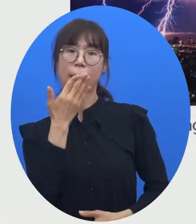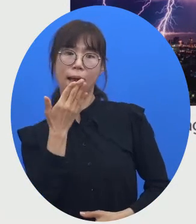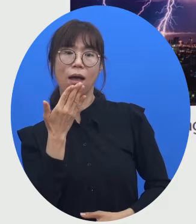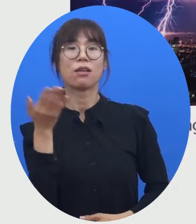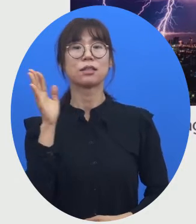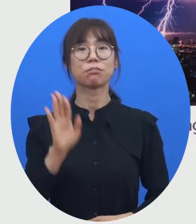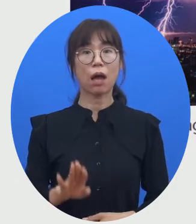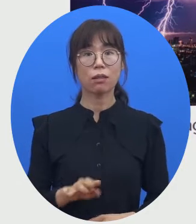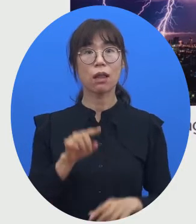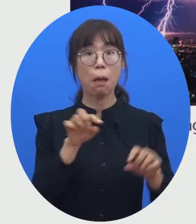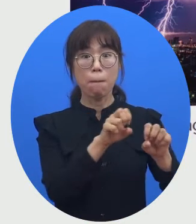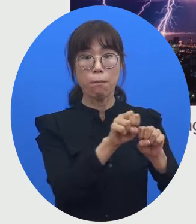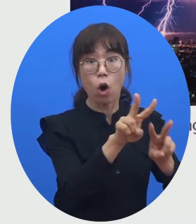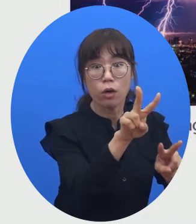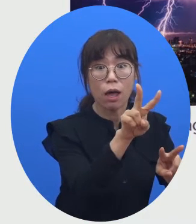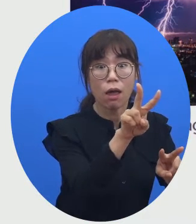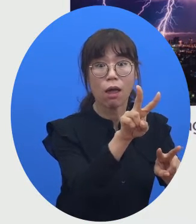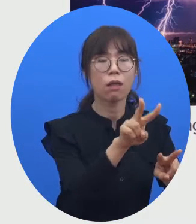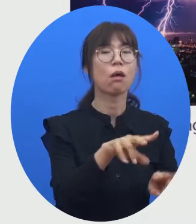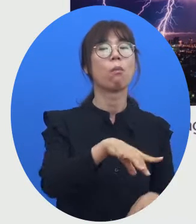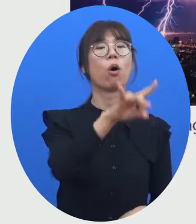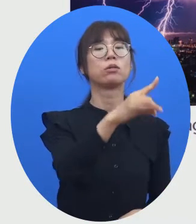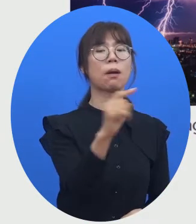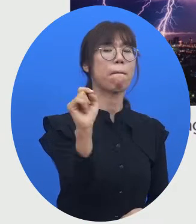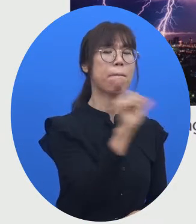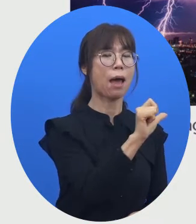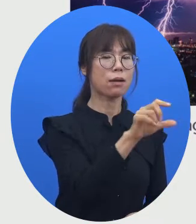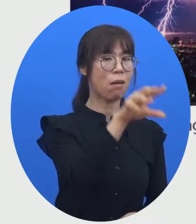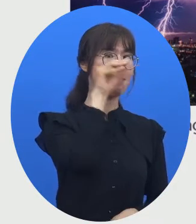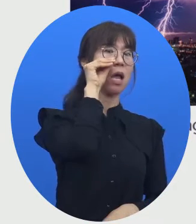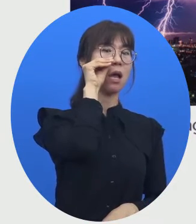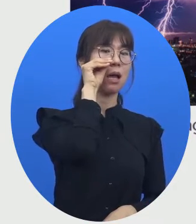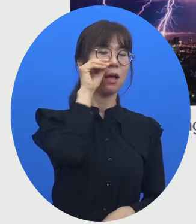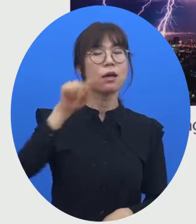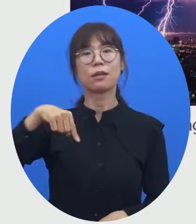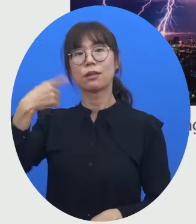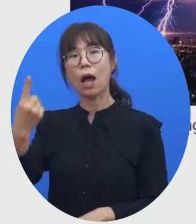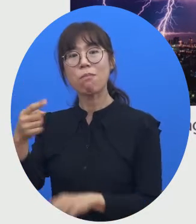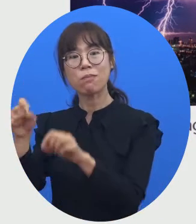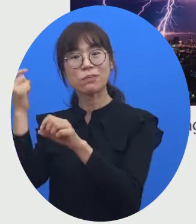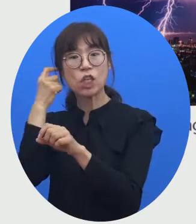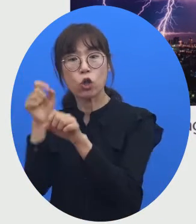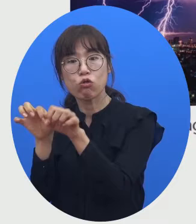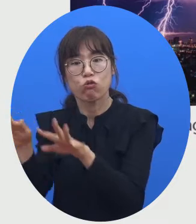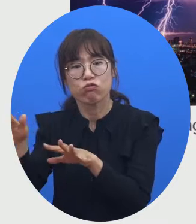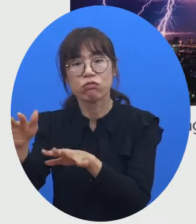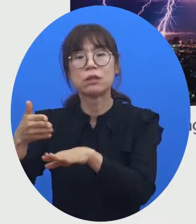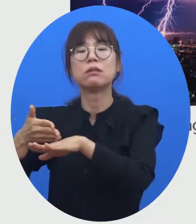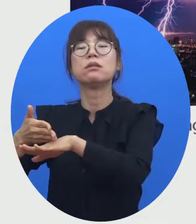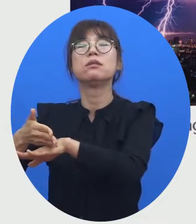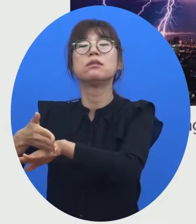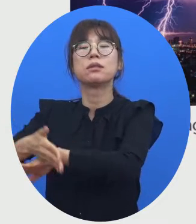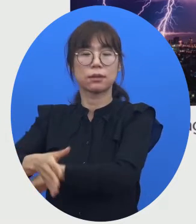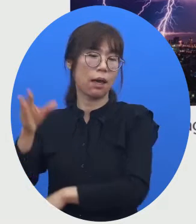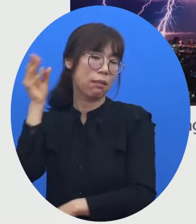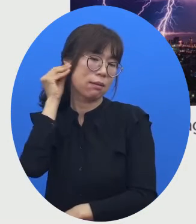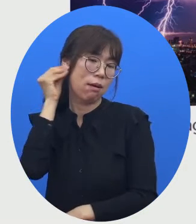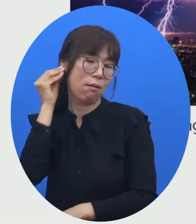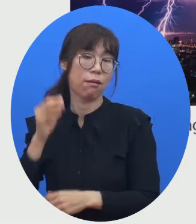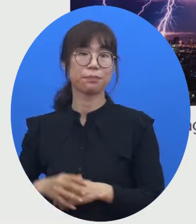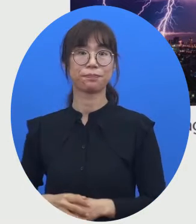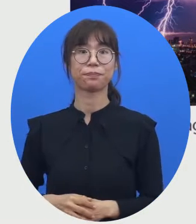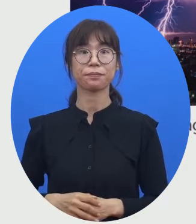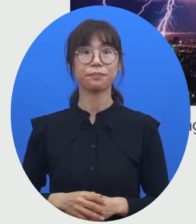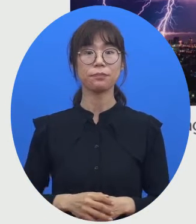번개빛은 여러분들 눈에 무조건 먼저 그 다음에 천둥소리가 나중입니다. 그러면 번개빛과